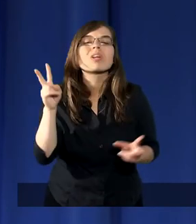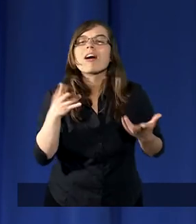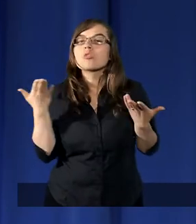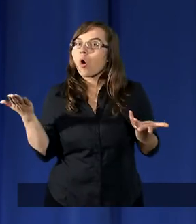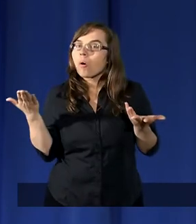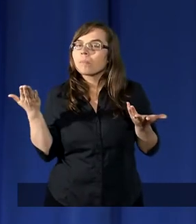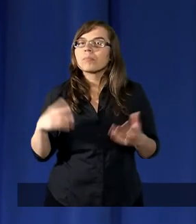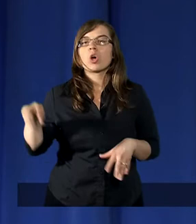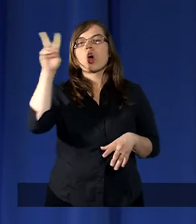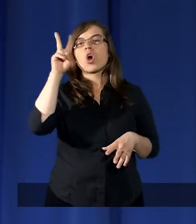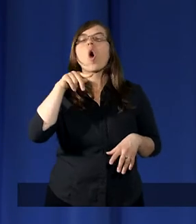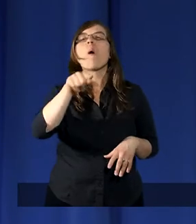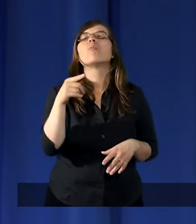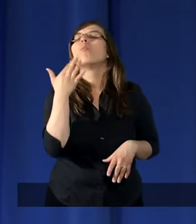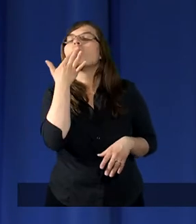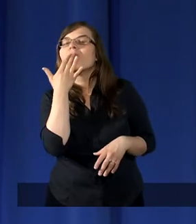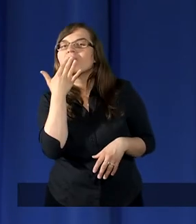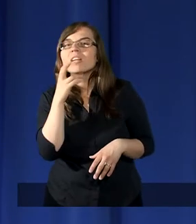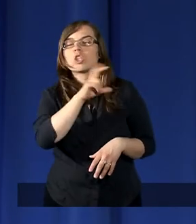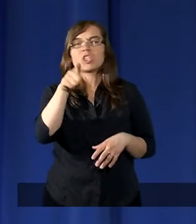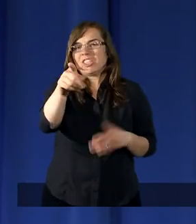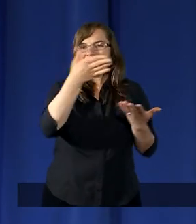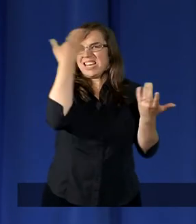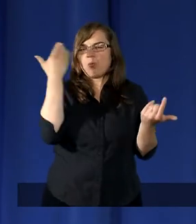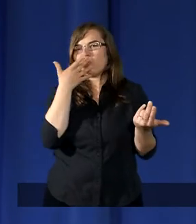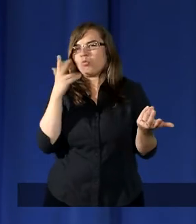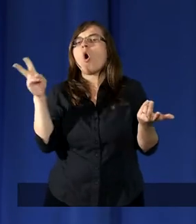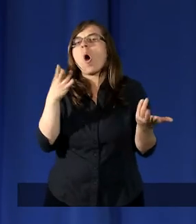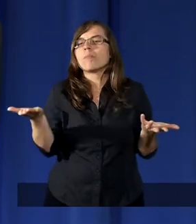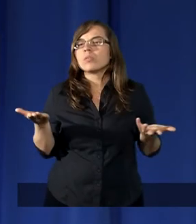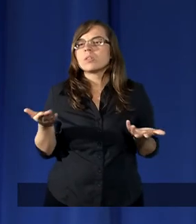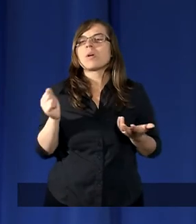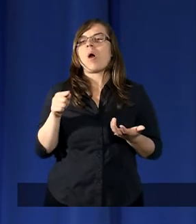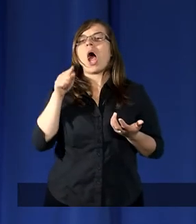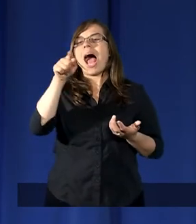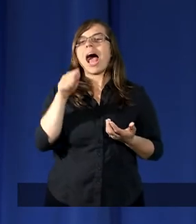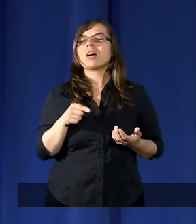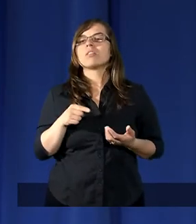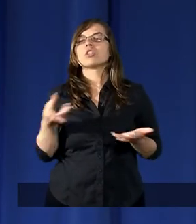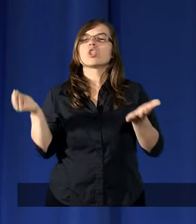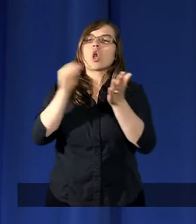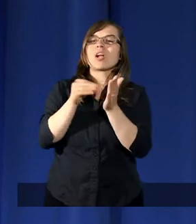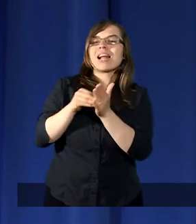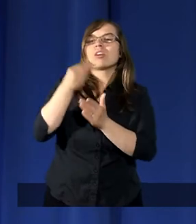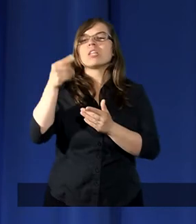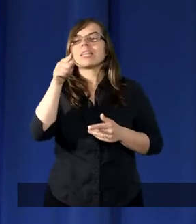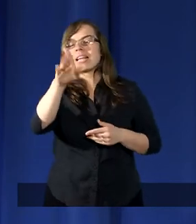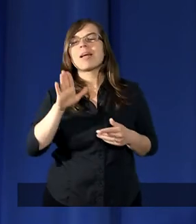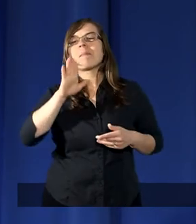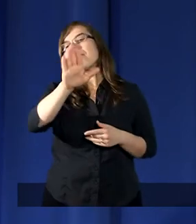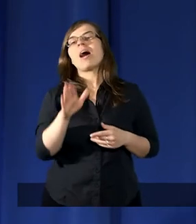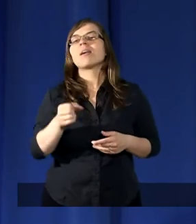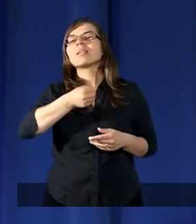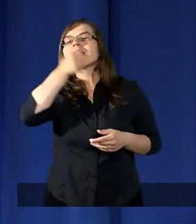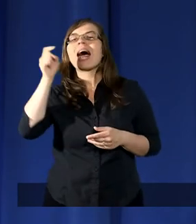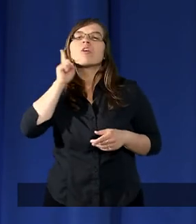Komu ty to mówisz, że nie umiesz mówić? A dodatkowo to ty jeszcze masz